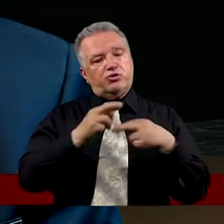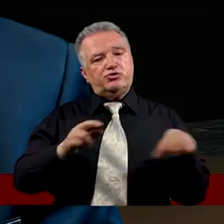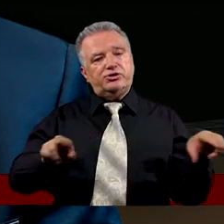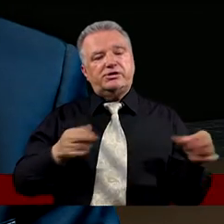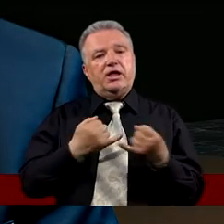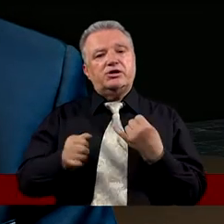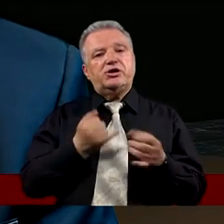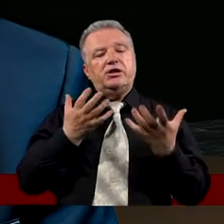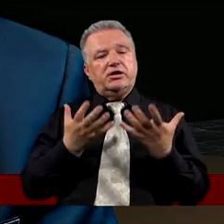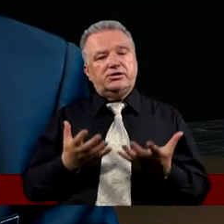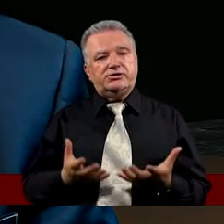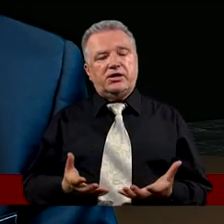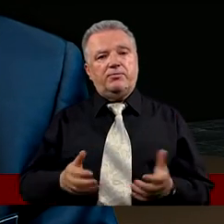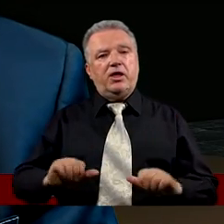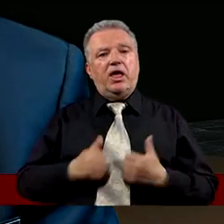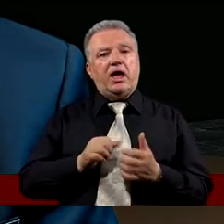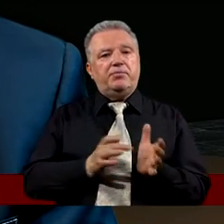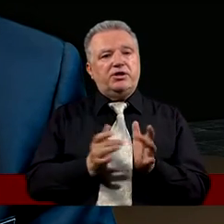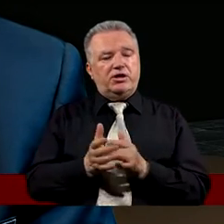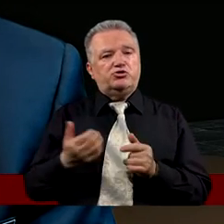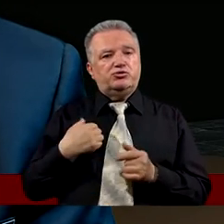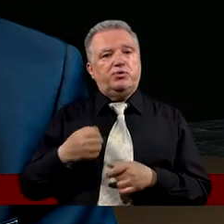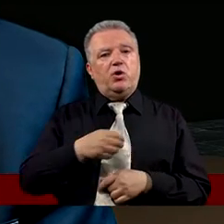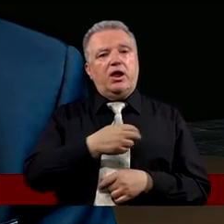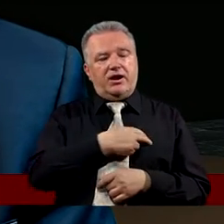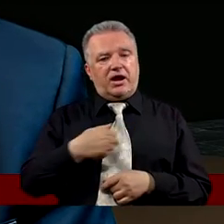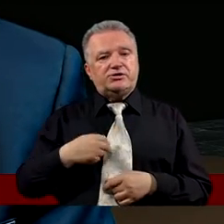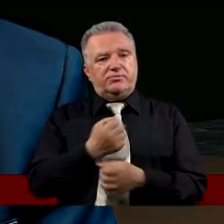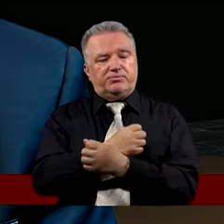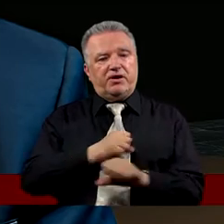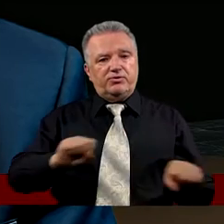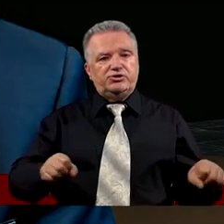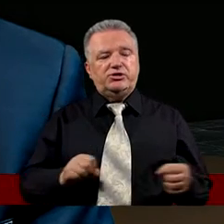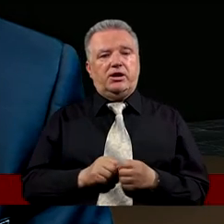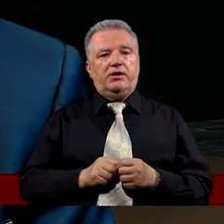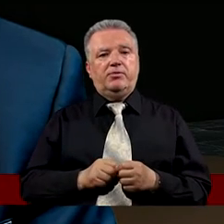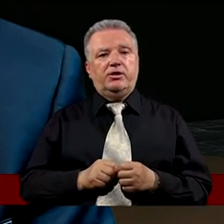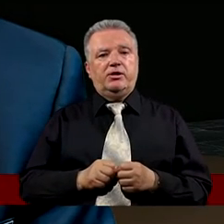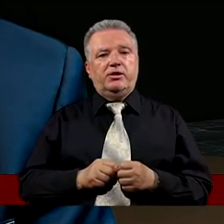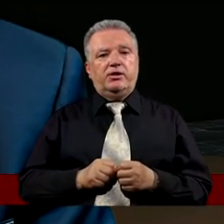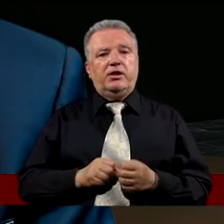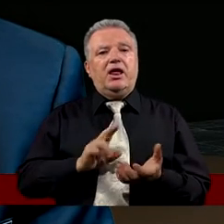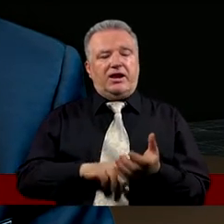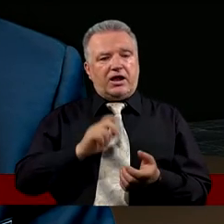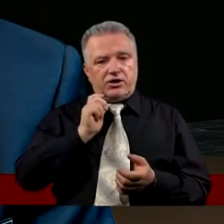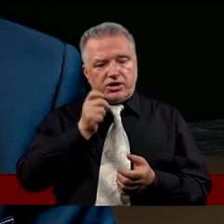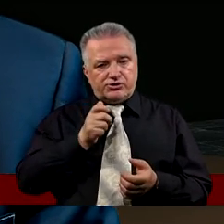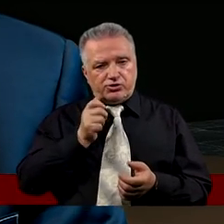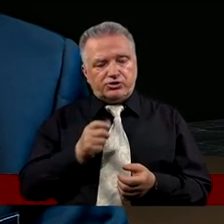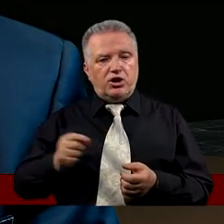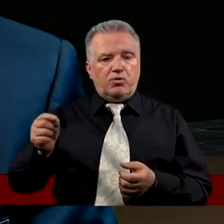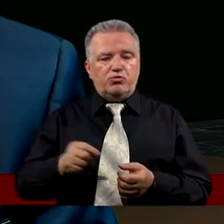Jeżeli chcemy Żeby Chrystus był naszym Zbawicielem osobistym W naszym życiu Żeby był na co dzień